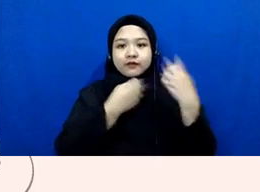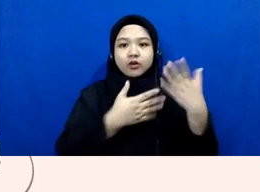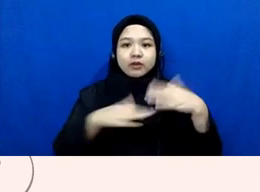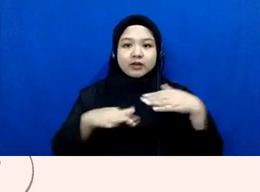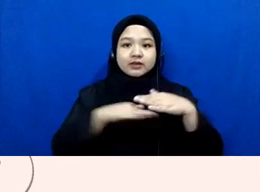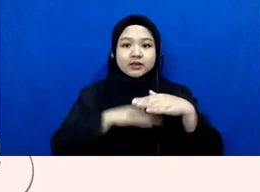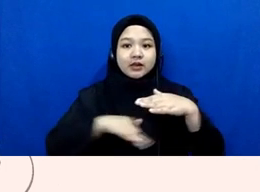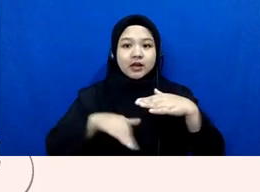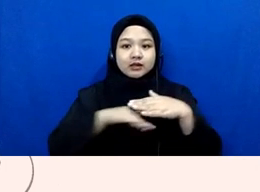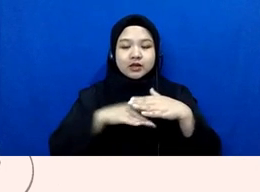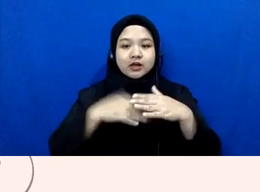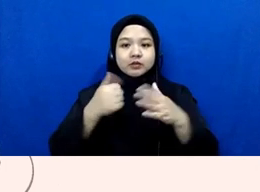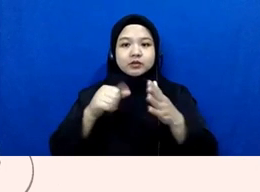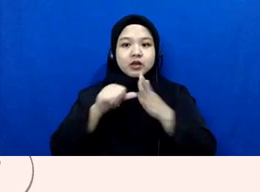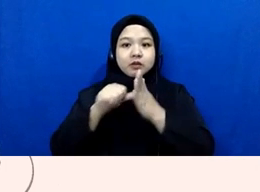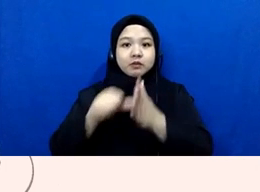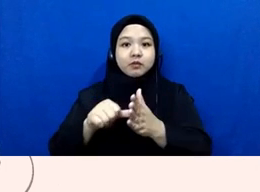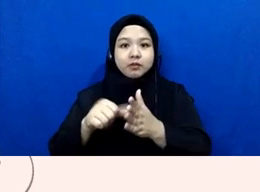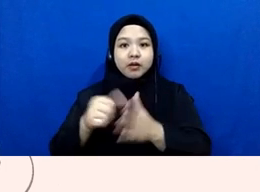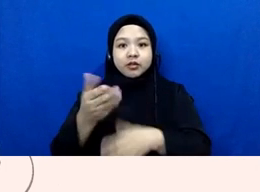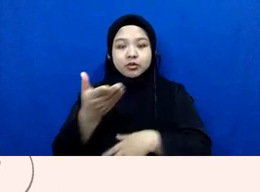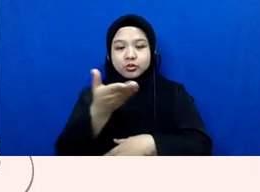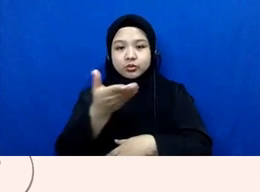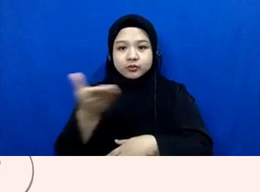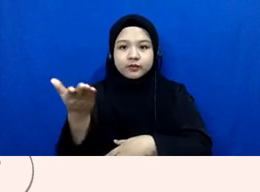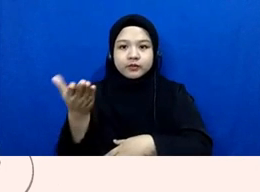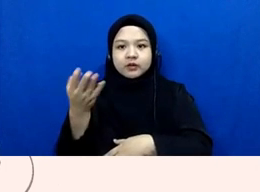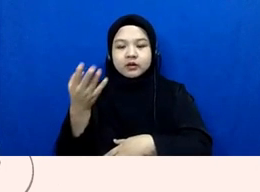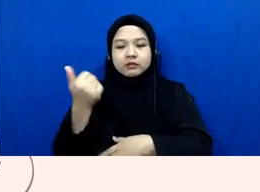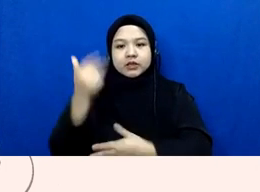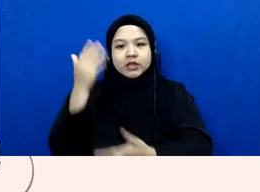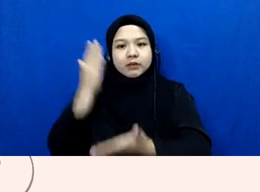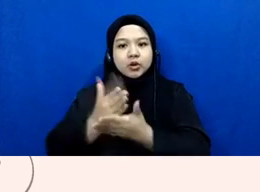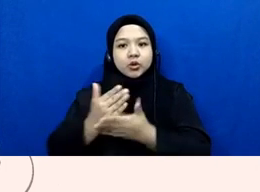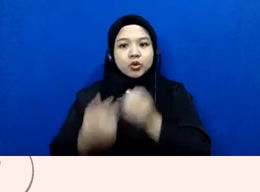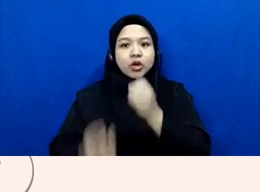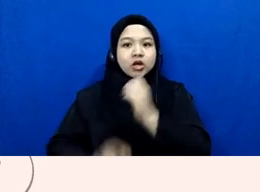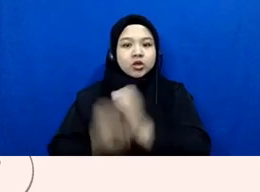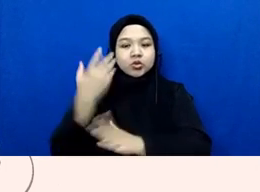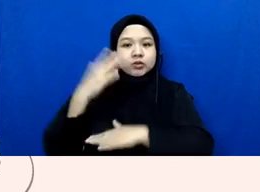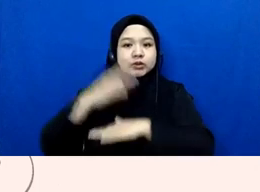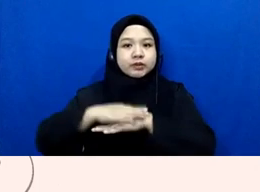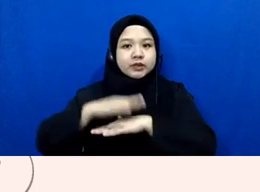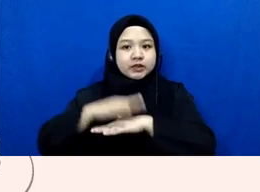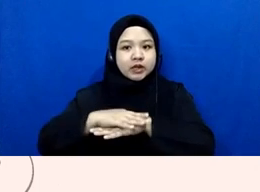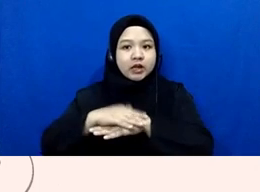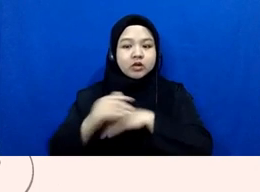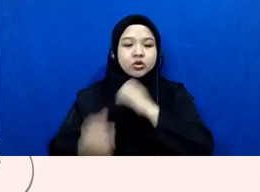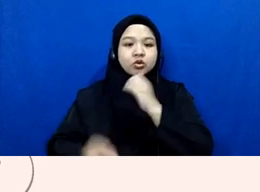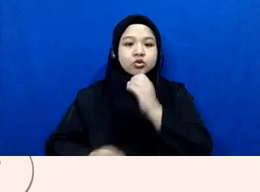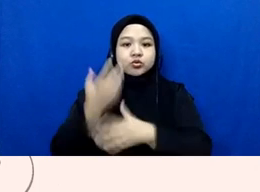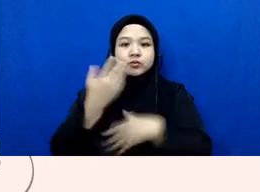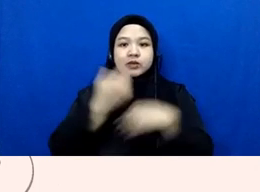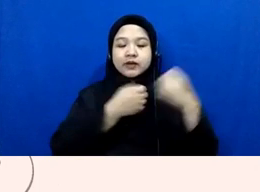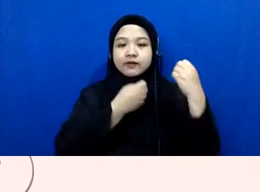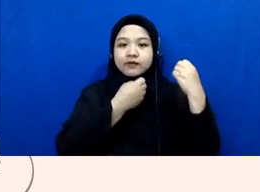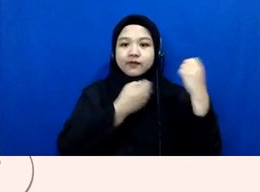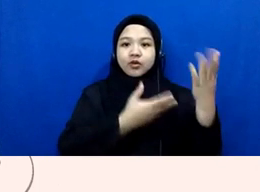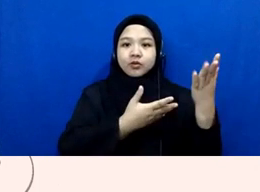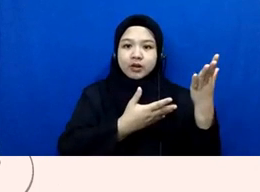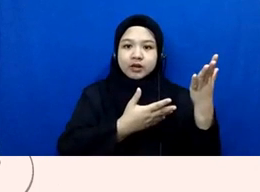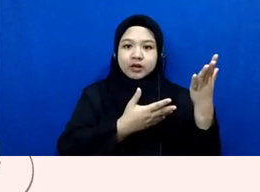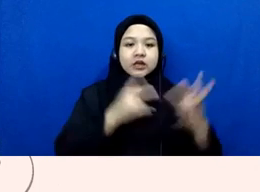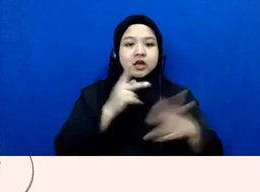itu tadi membantu teman-teman menentukan sumber berita menentukan sumber informasi kalau